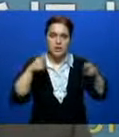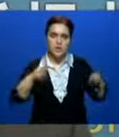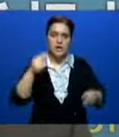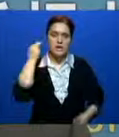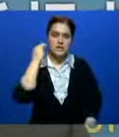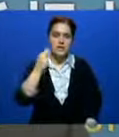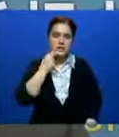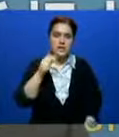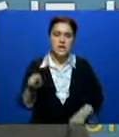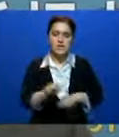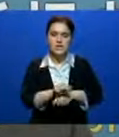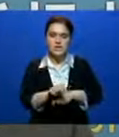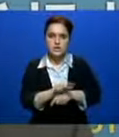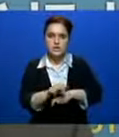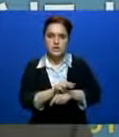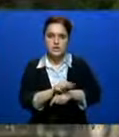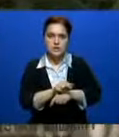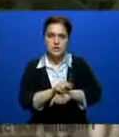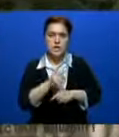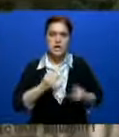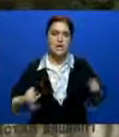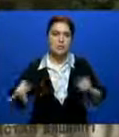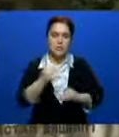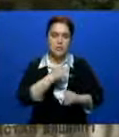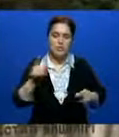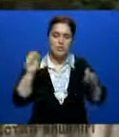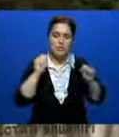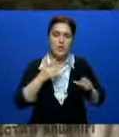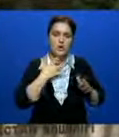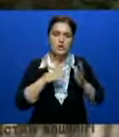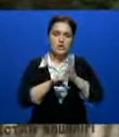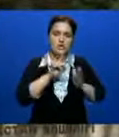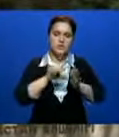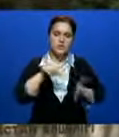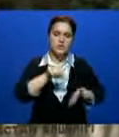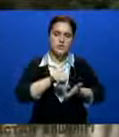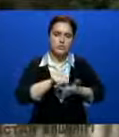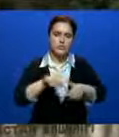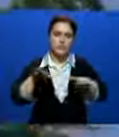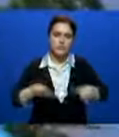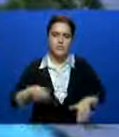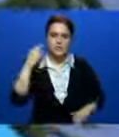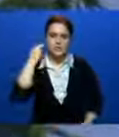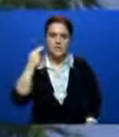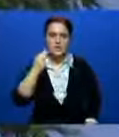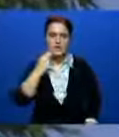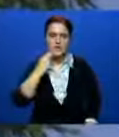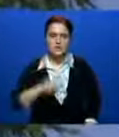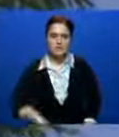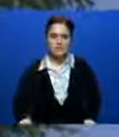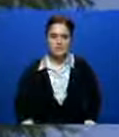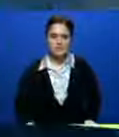туризма, лечения, для переговоров, они все смогут здесь, в наших избирательных участках проголосовать.